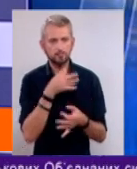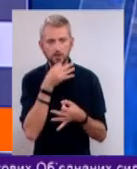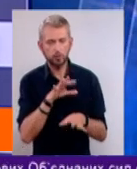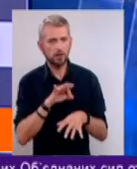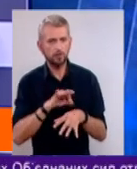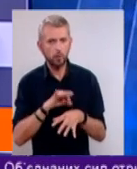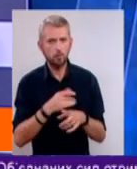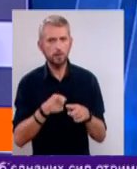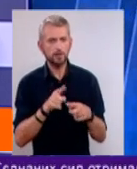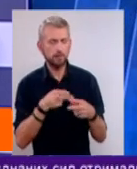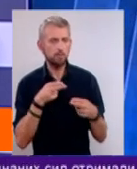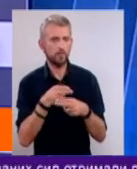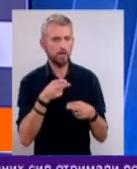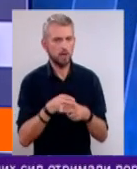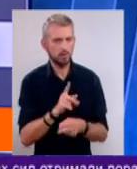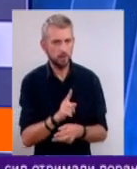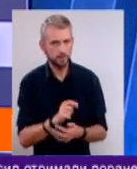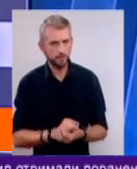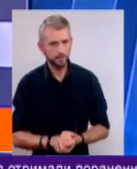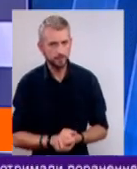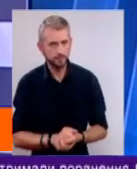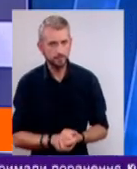хворобі – це профілактика. Тобто,